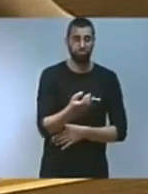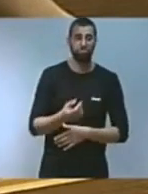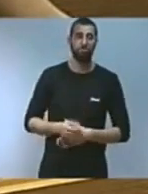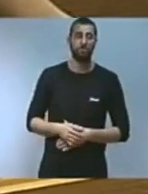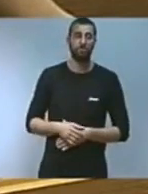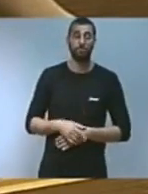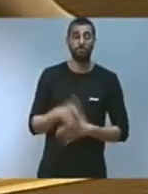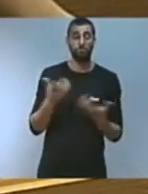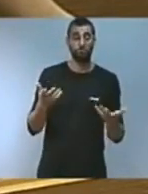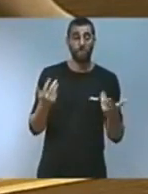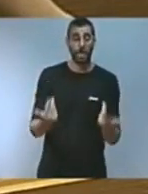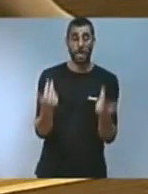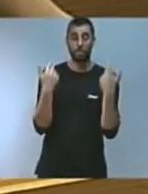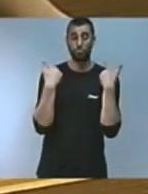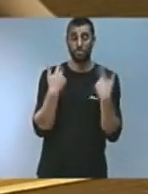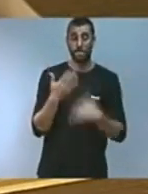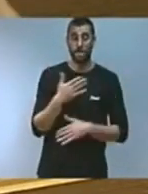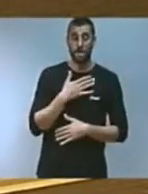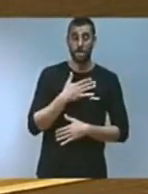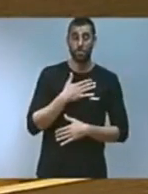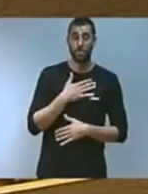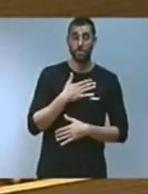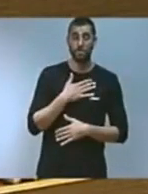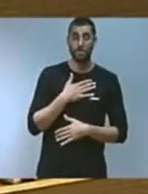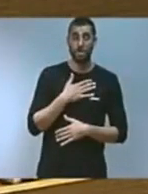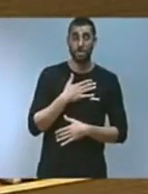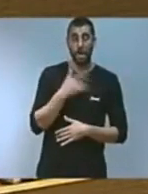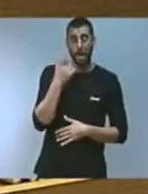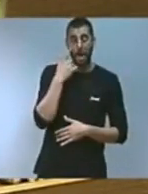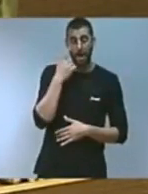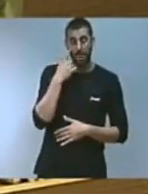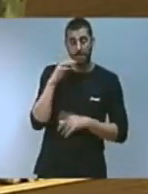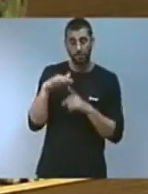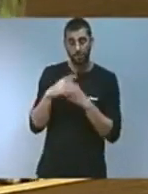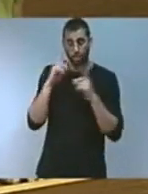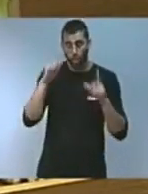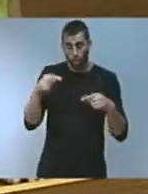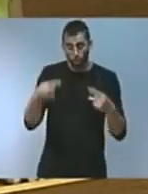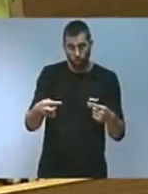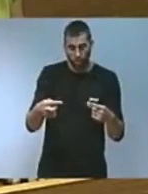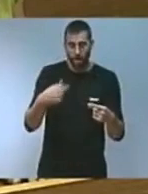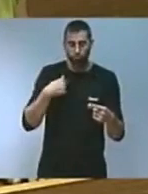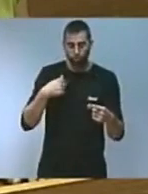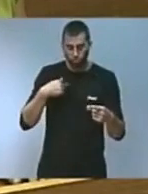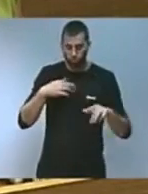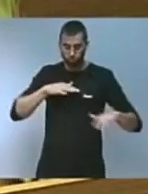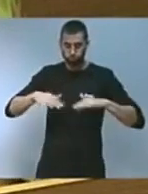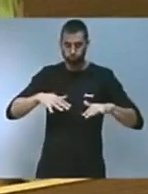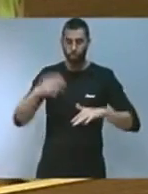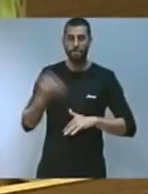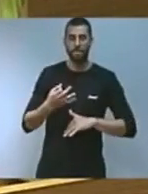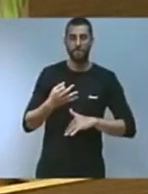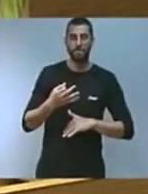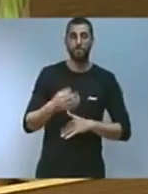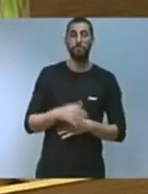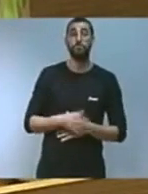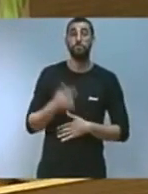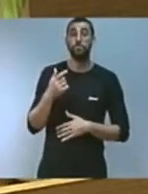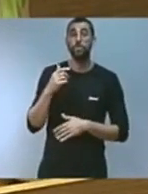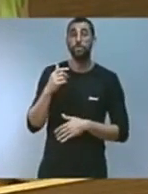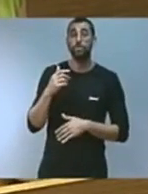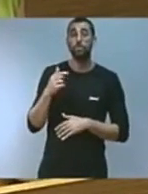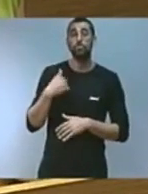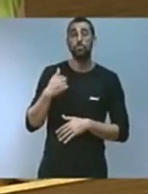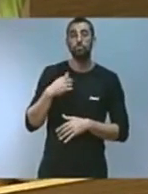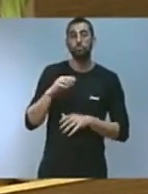com desencadenants dels efectes als que ens trobem des d'anem a actuar. Nosaltres hem causat l'acceleració en l'escalfament